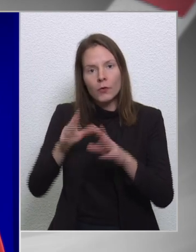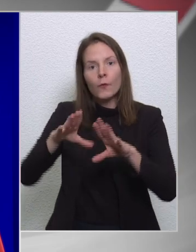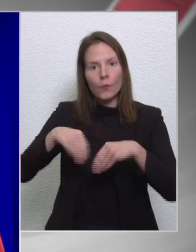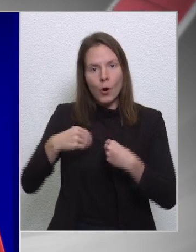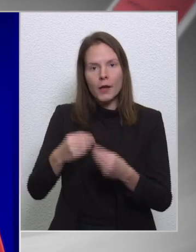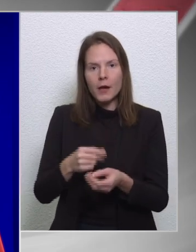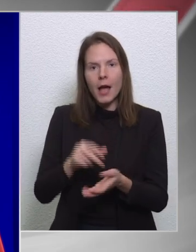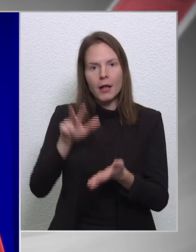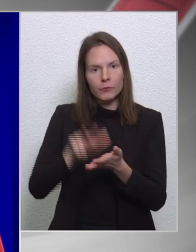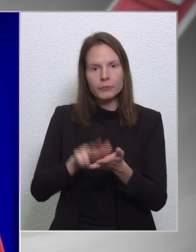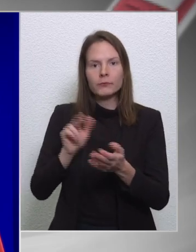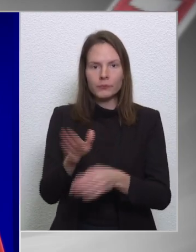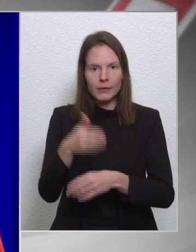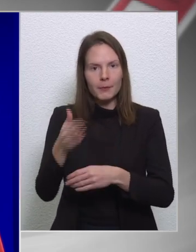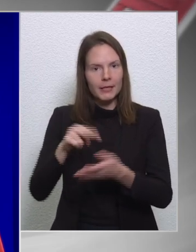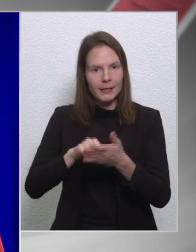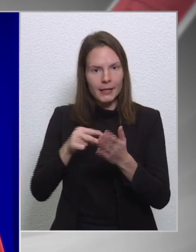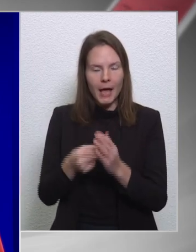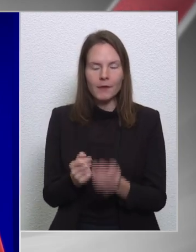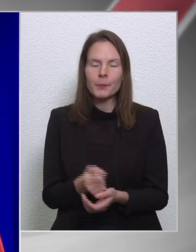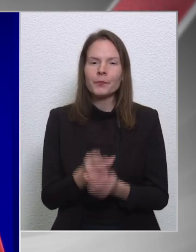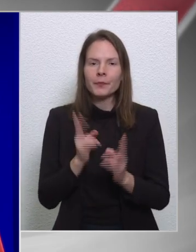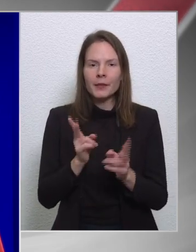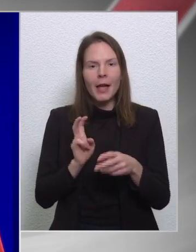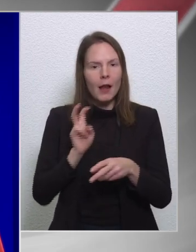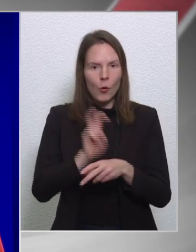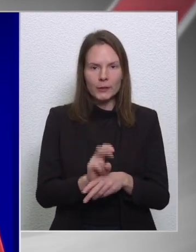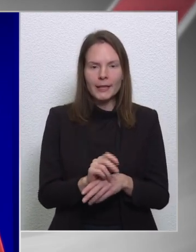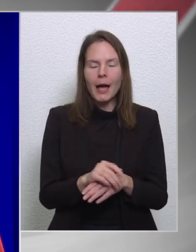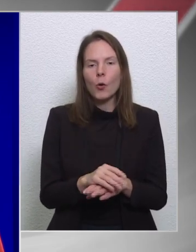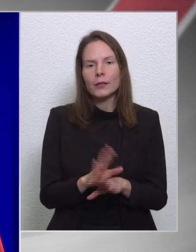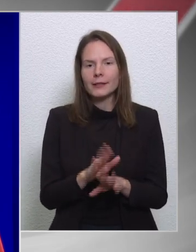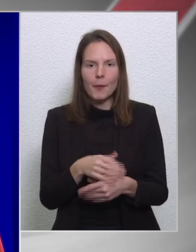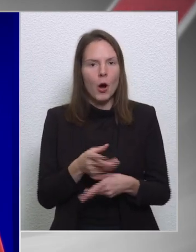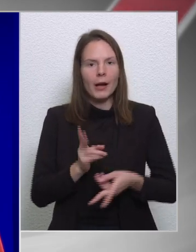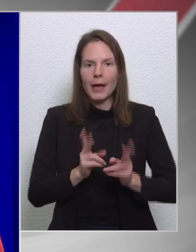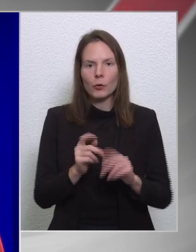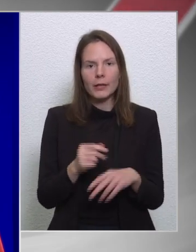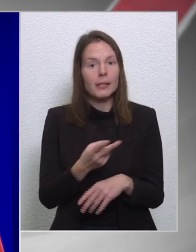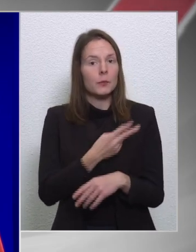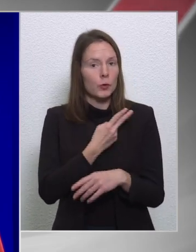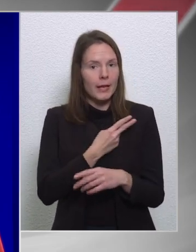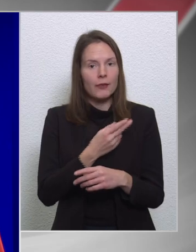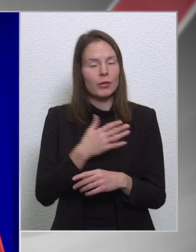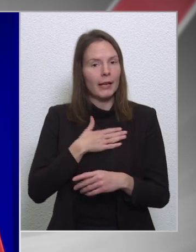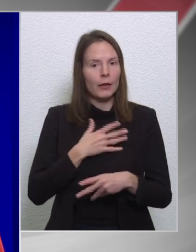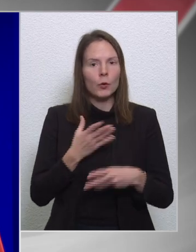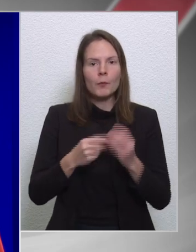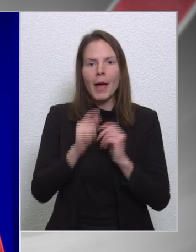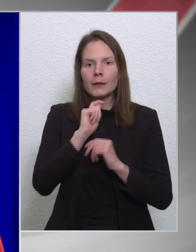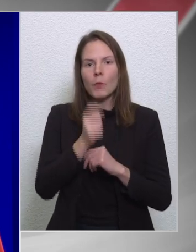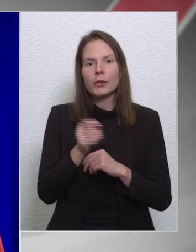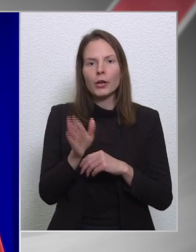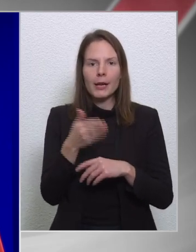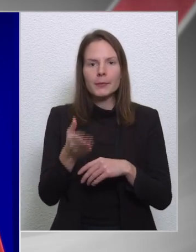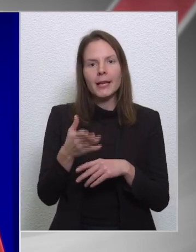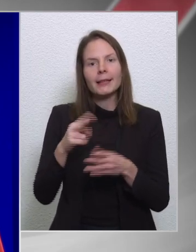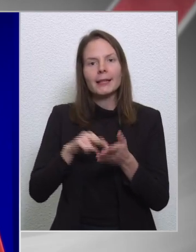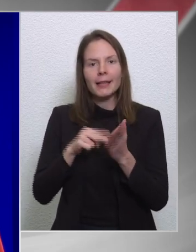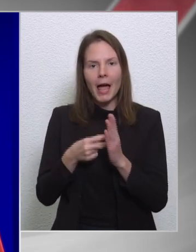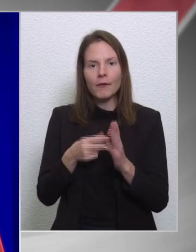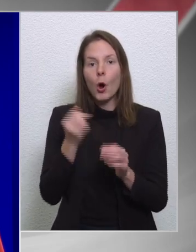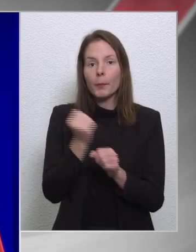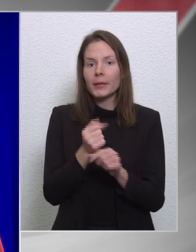szintén a nemzeti tervet. Hozzá kell tennem, hogy nem is akárhogy, és ez nem kis büszkeség számunkra, hiszen a magyar nemzeti terv a bizottság